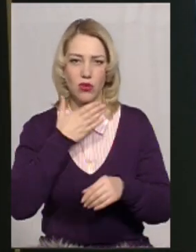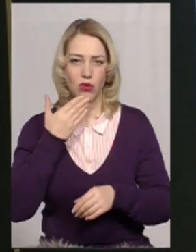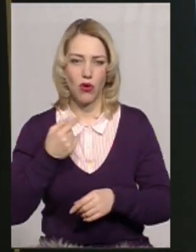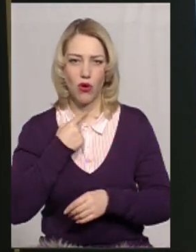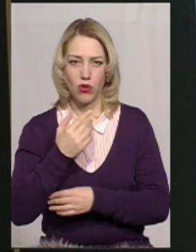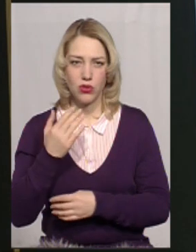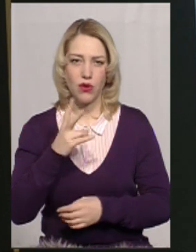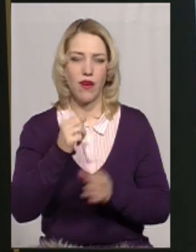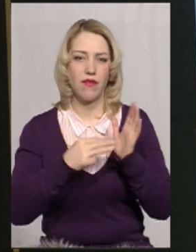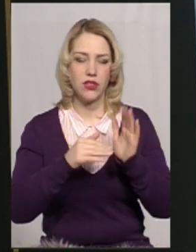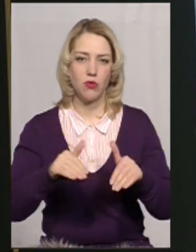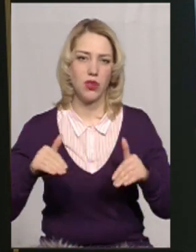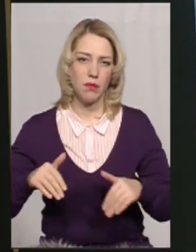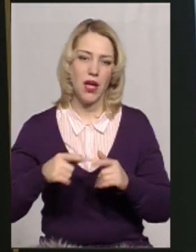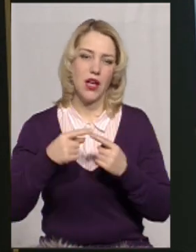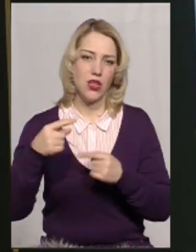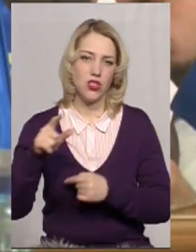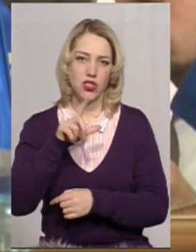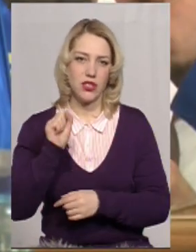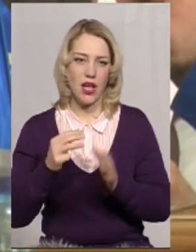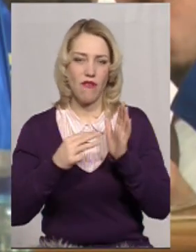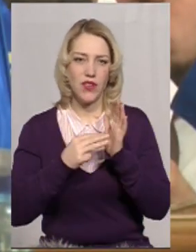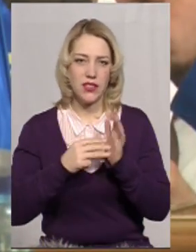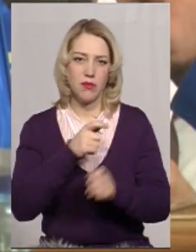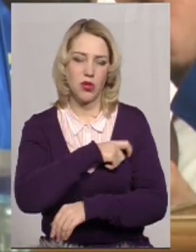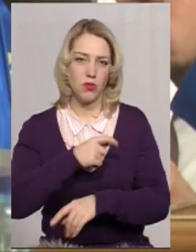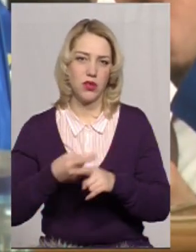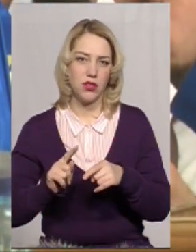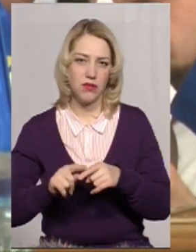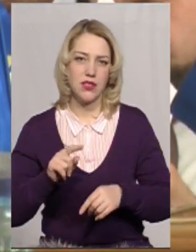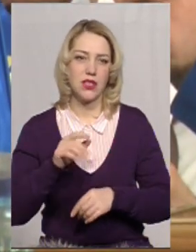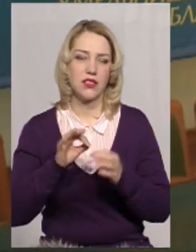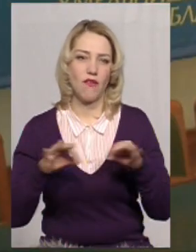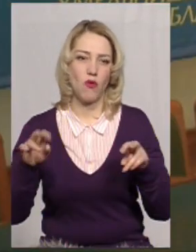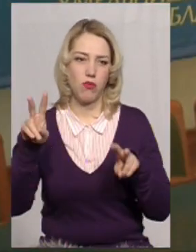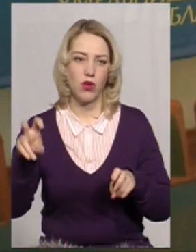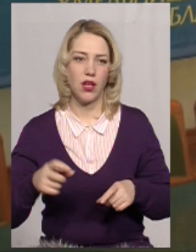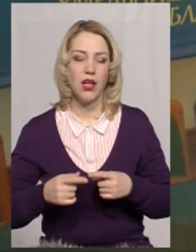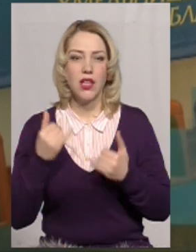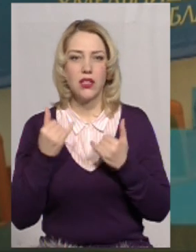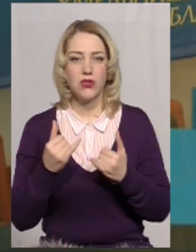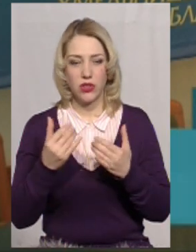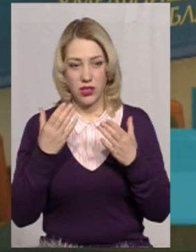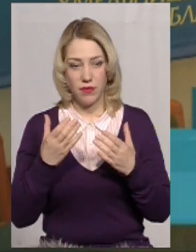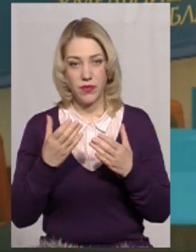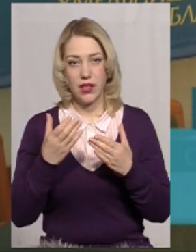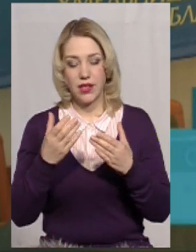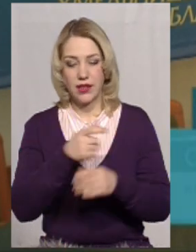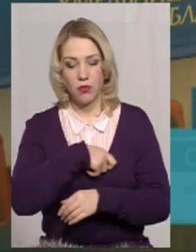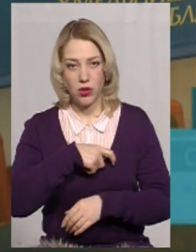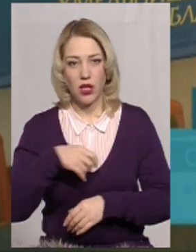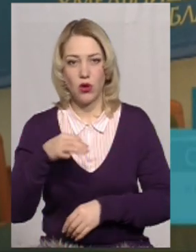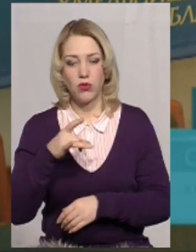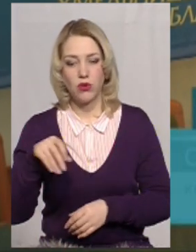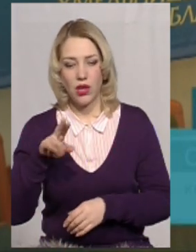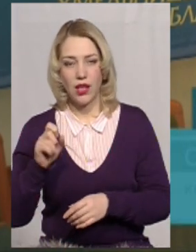депутатів утрималися, решта – за. Утрималися вісім депутатів обласної фракції політичної сили Свобода. Сьогодні депутати обласної ради на пленарному